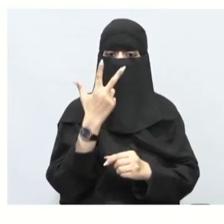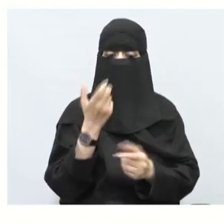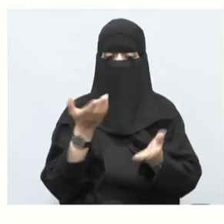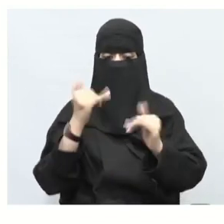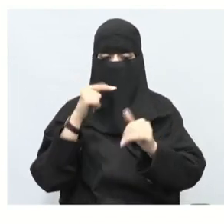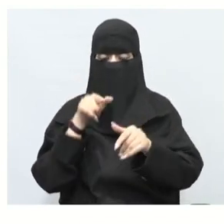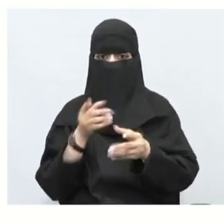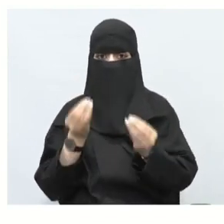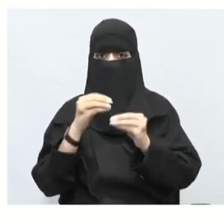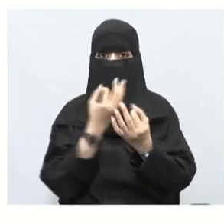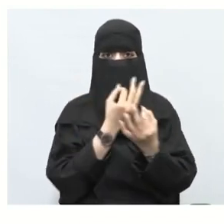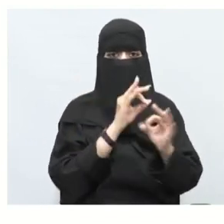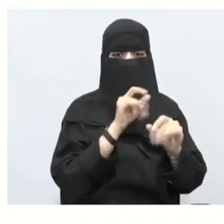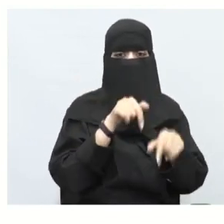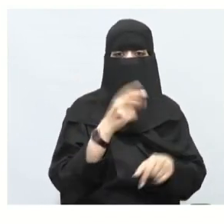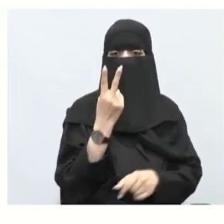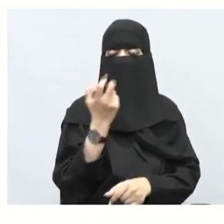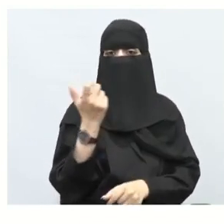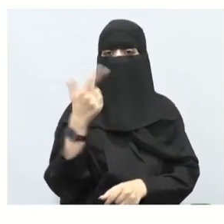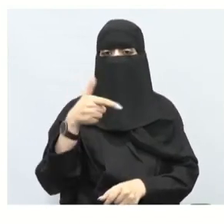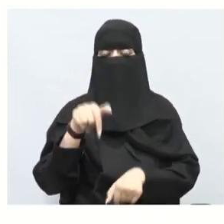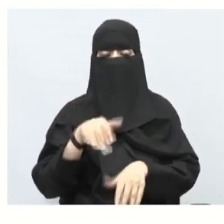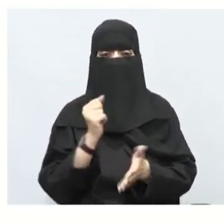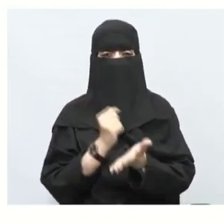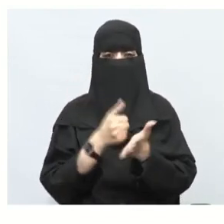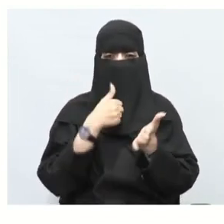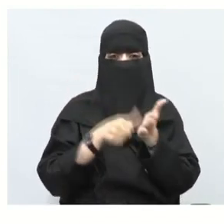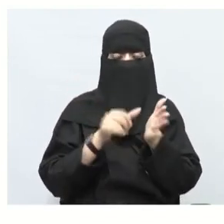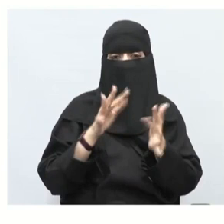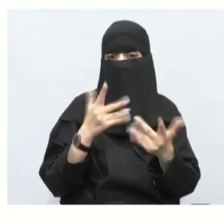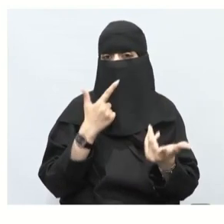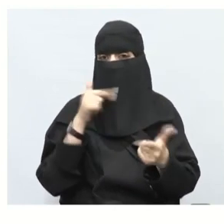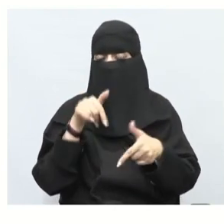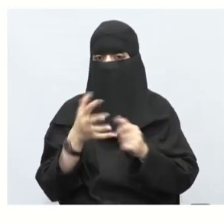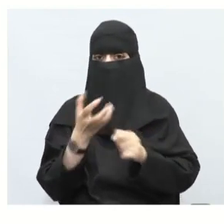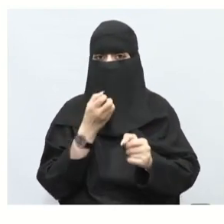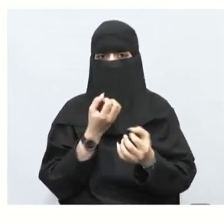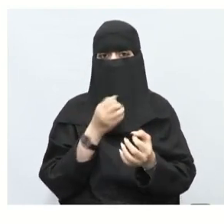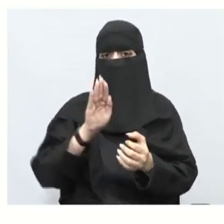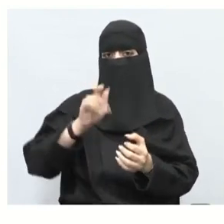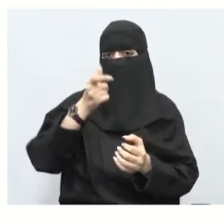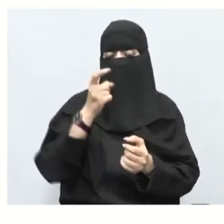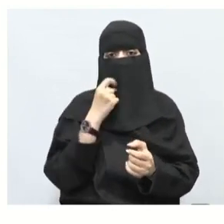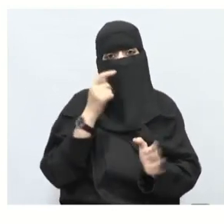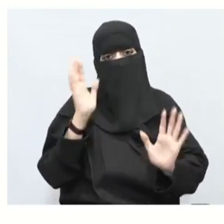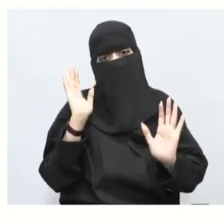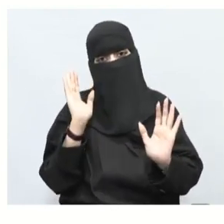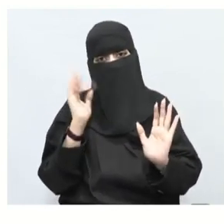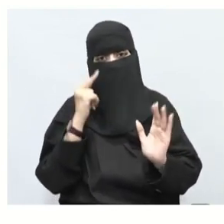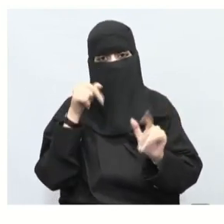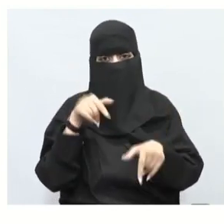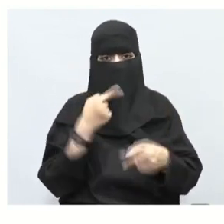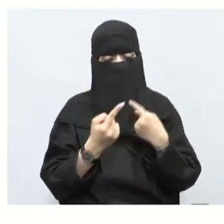جمعته سناء وإذا جمعت لبنى اثنان وسبعون طابعا فكم طابعا جمعت سارة مسألة جميلة جدا